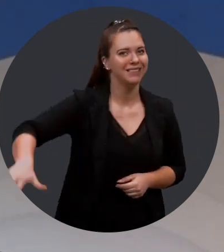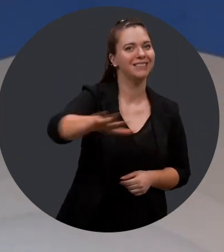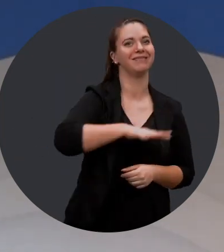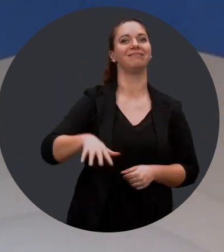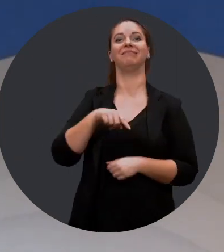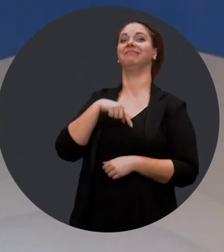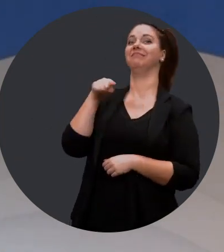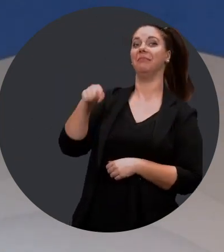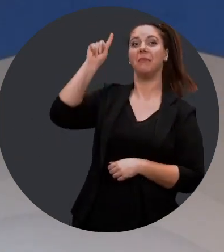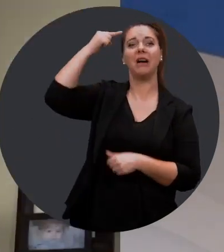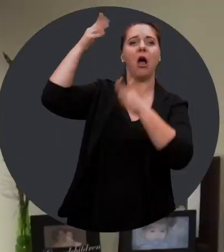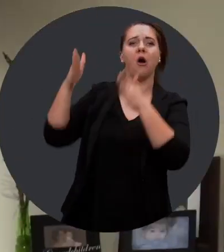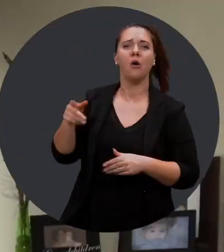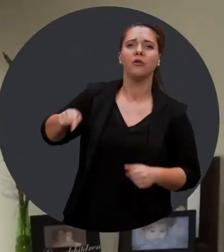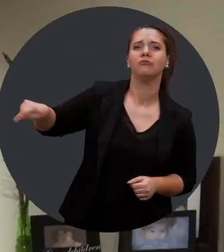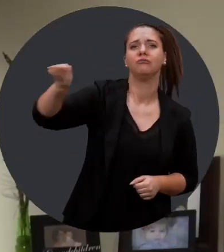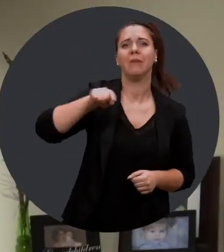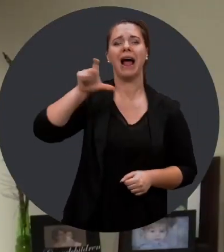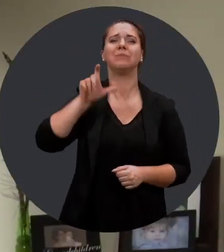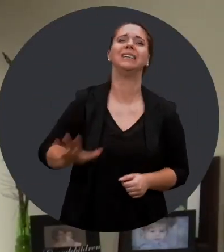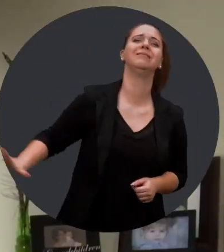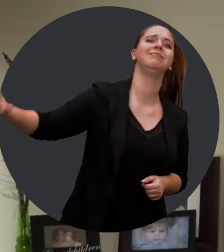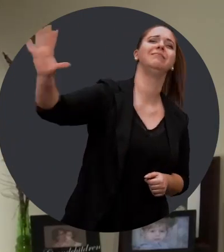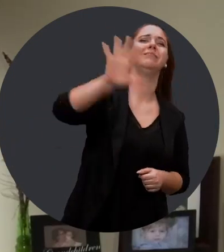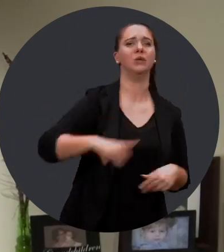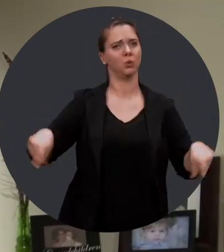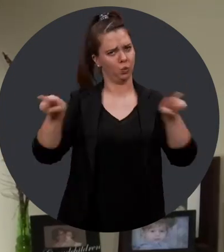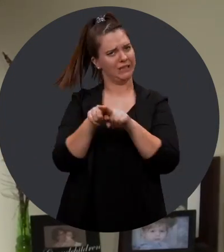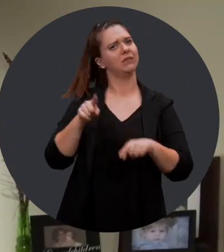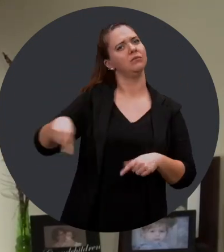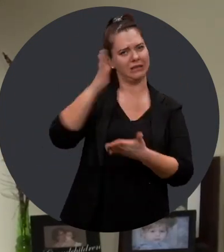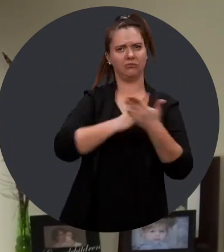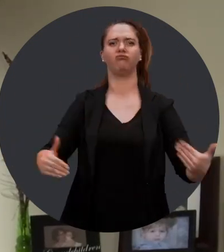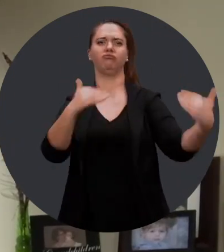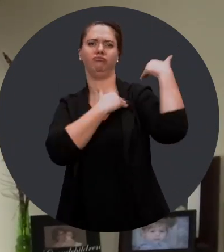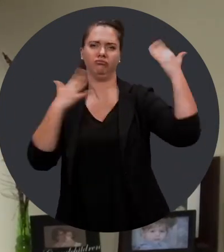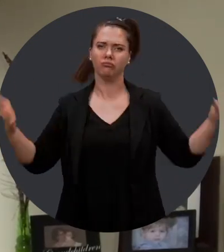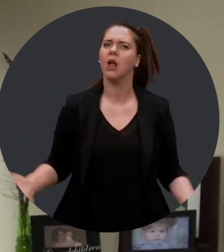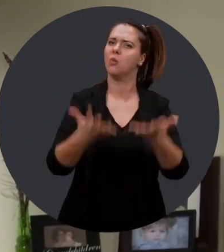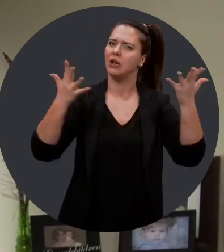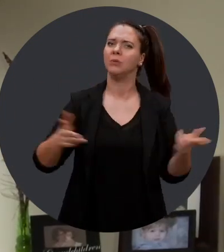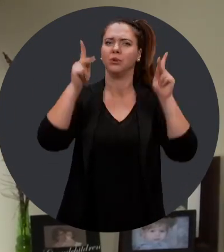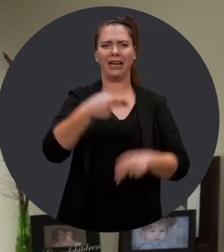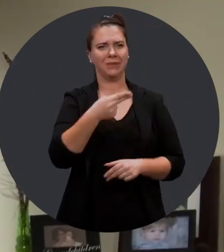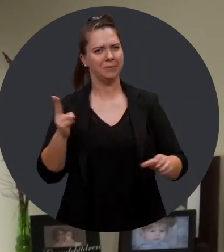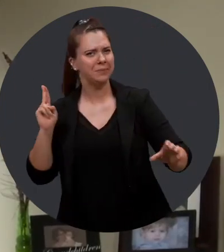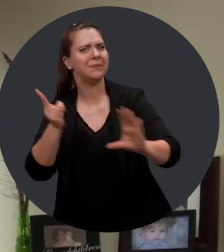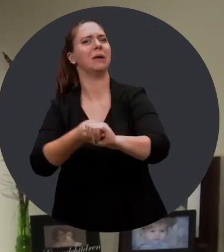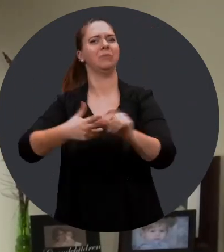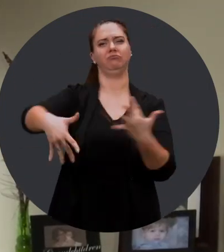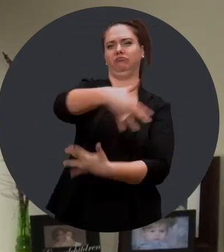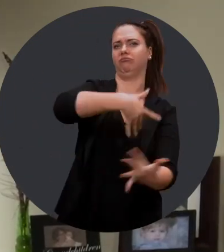des personnes handicapées. Les employeurs et les employeuses du Québec ont aussi une grande part de responsabilité pour favoriser